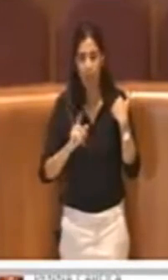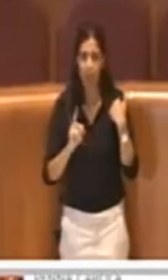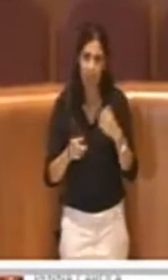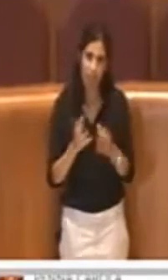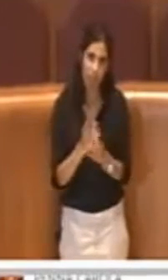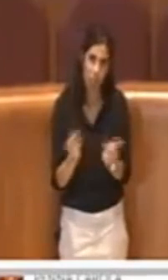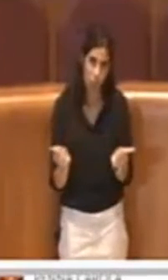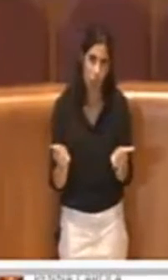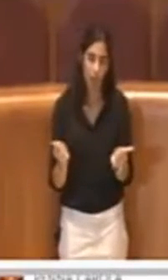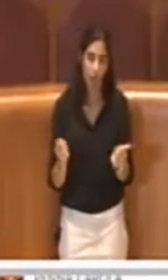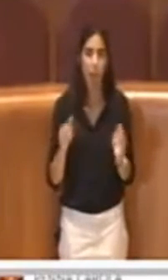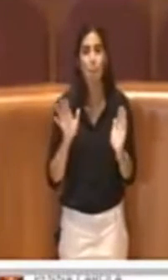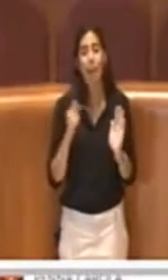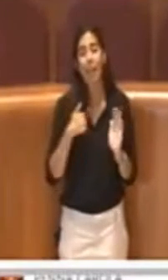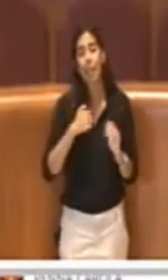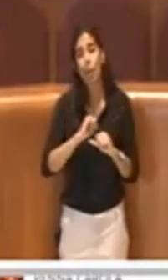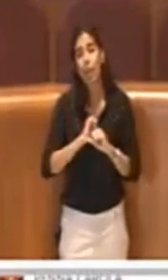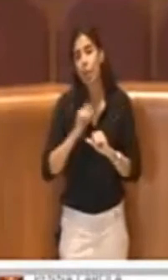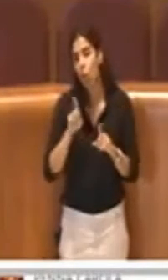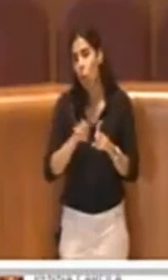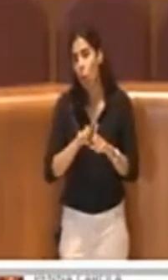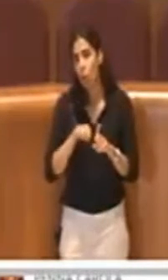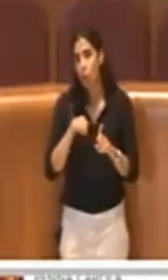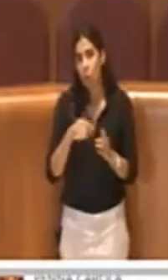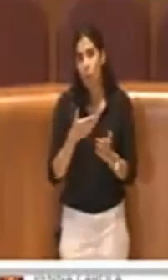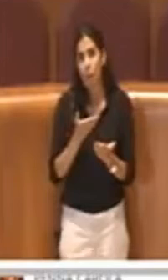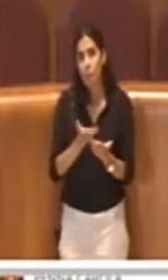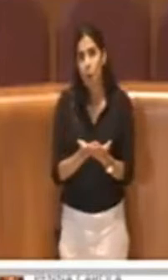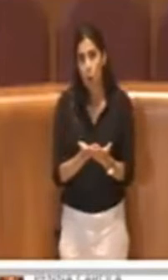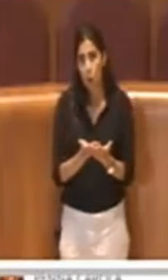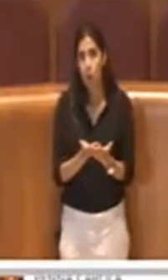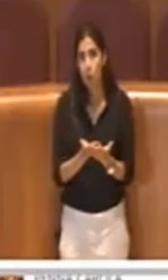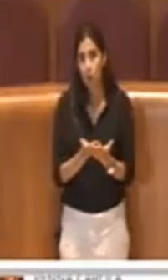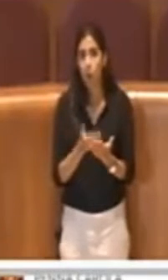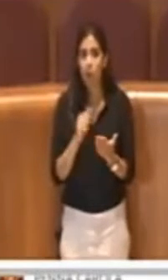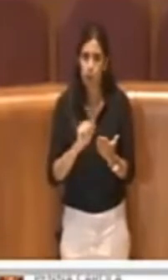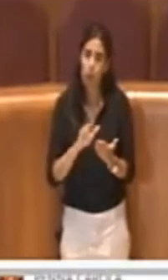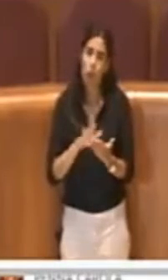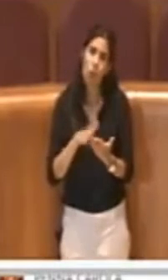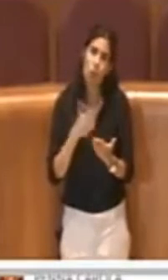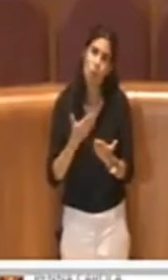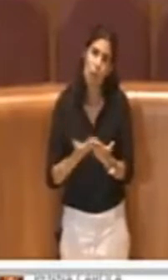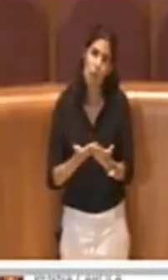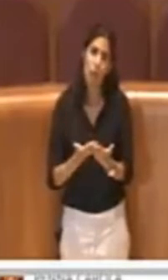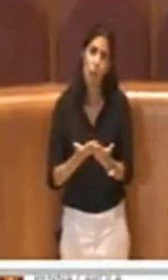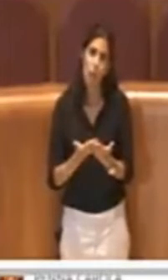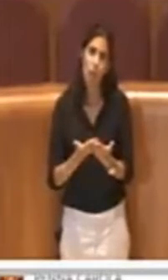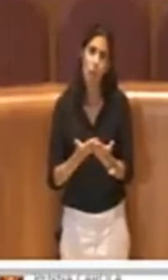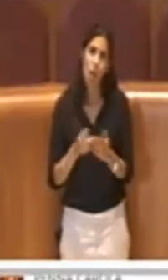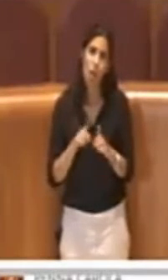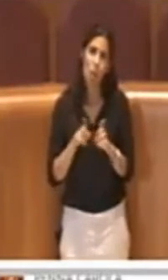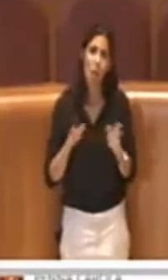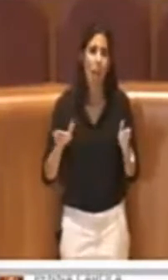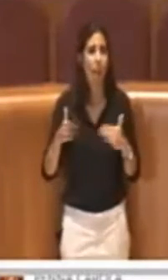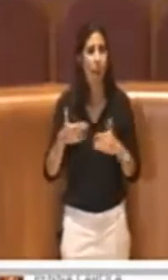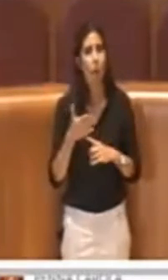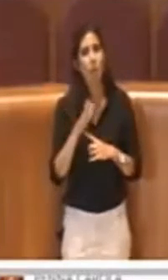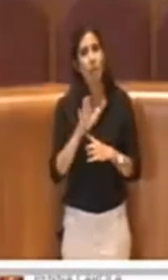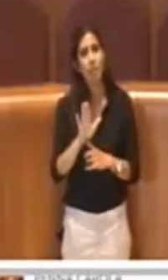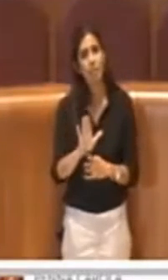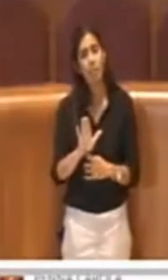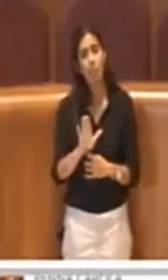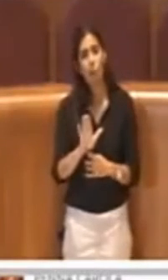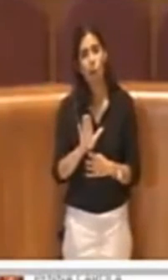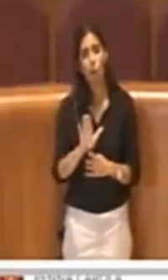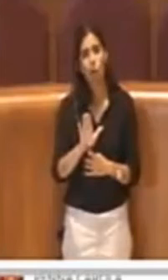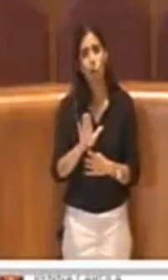ma credo che questo indirizzo possa anche avere una valenza da parte dell'Aula di senso generale per